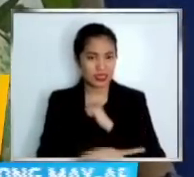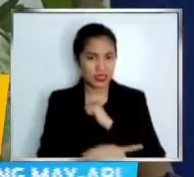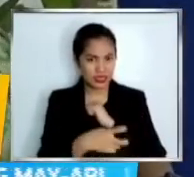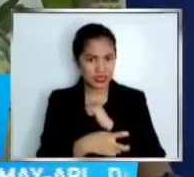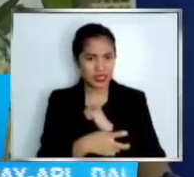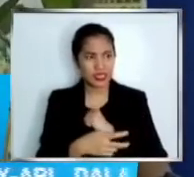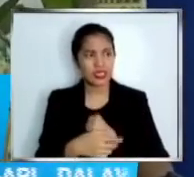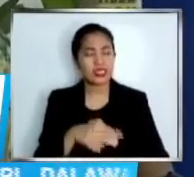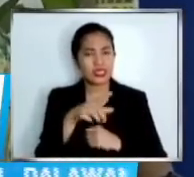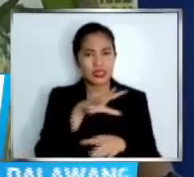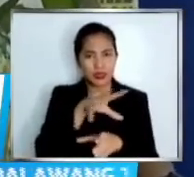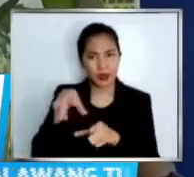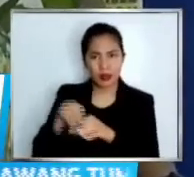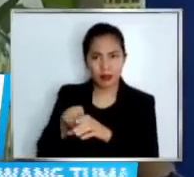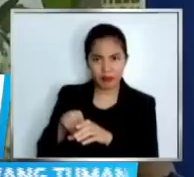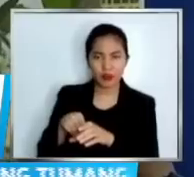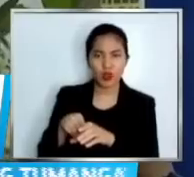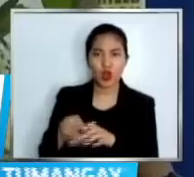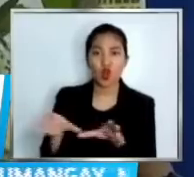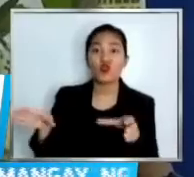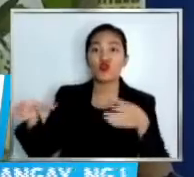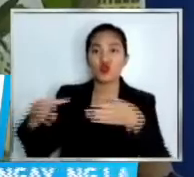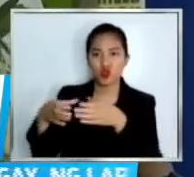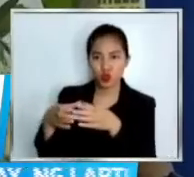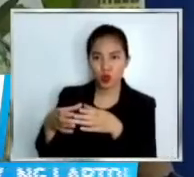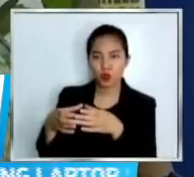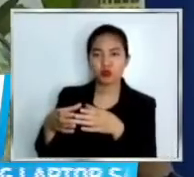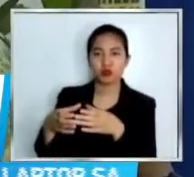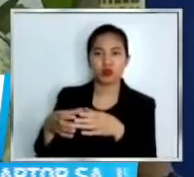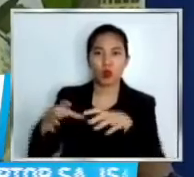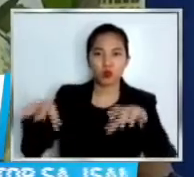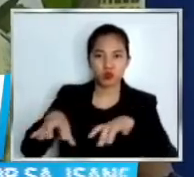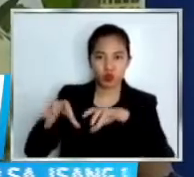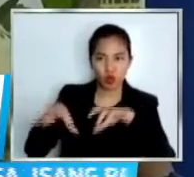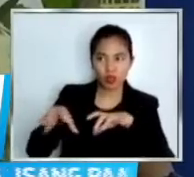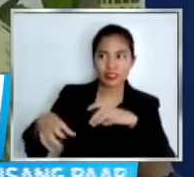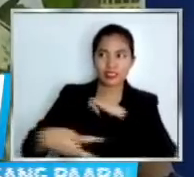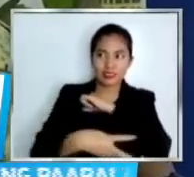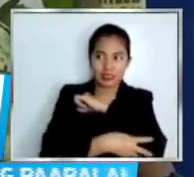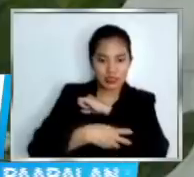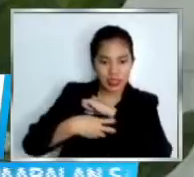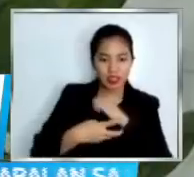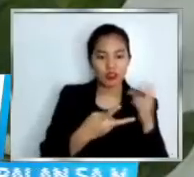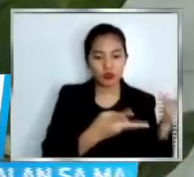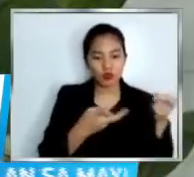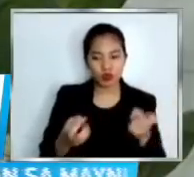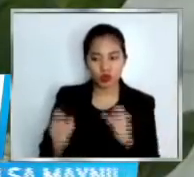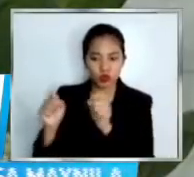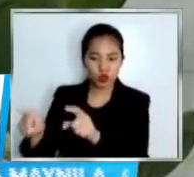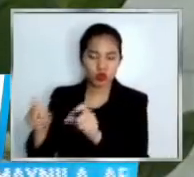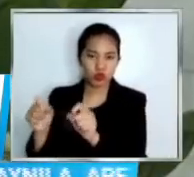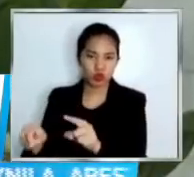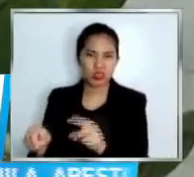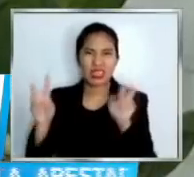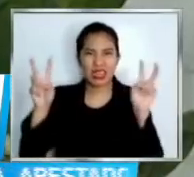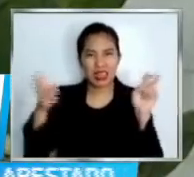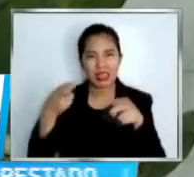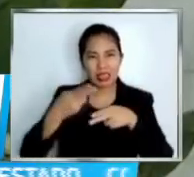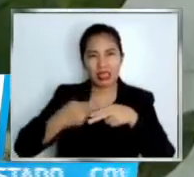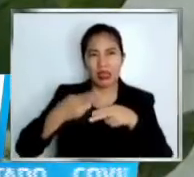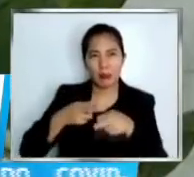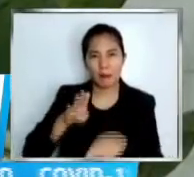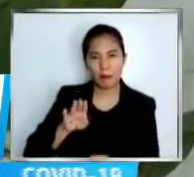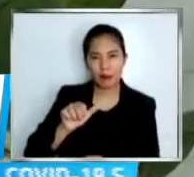isang organized crime group. Ito pala is binibentahan ng mga tinatawag nilang Batman. Pupunta sila sa isang mall sa